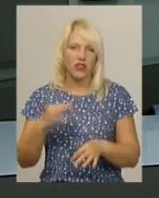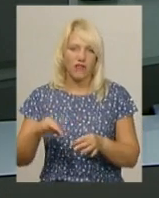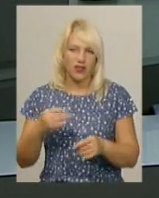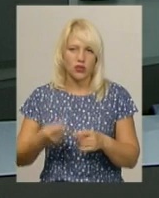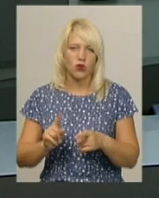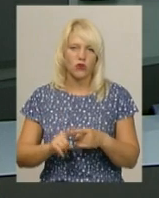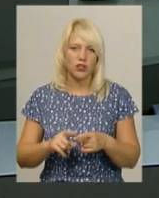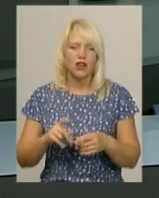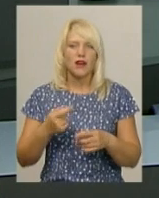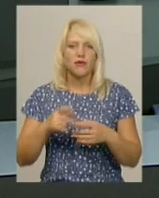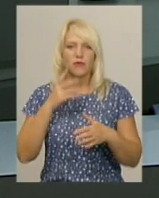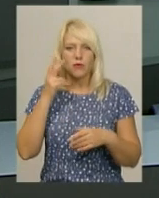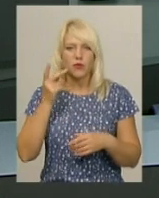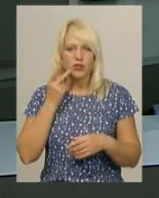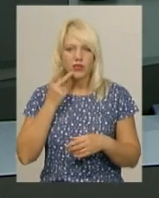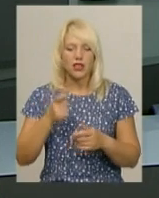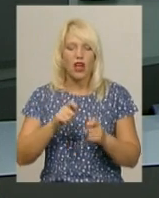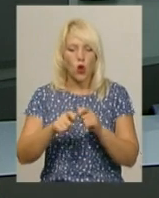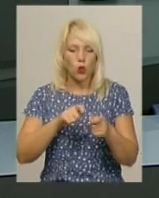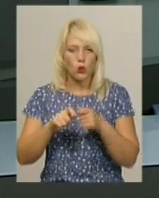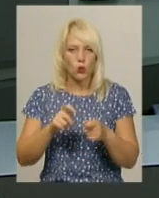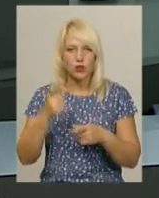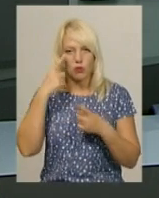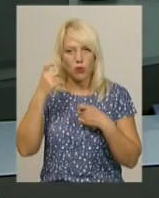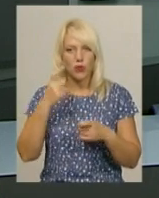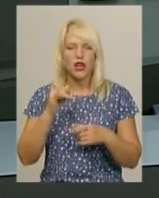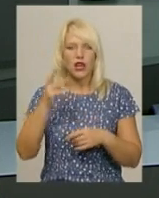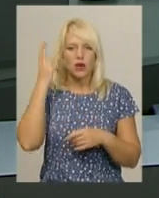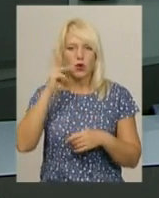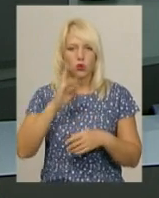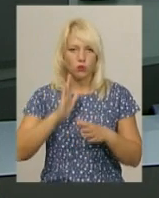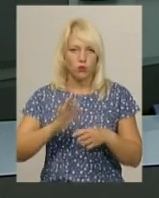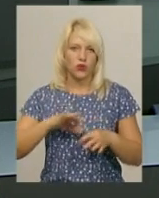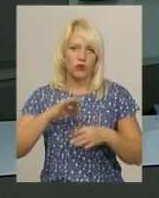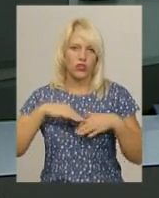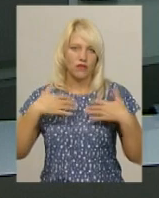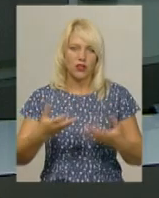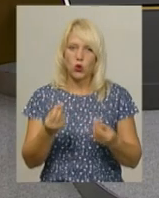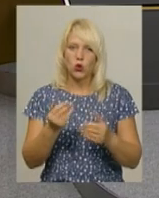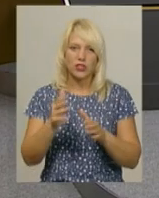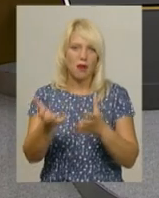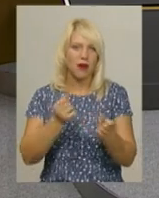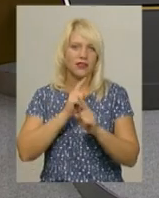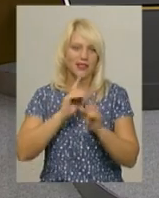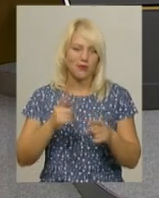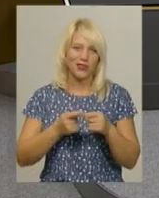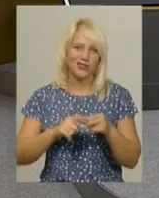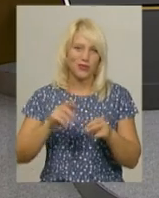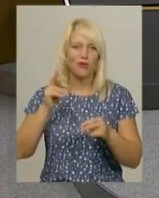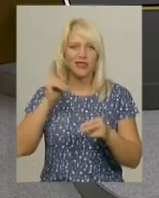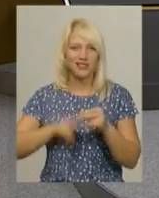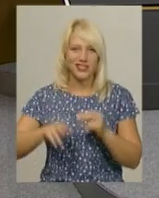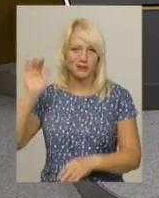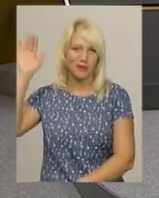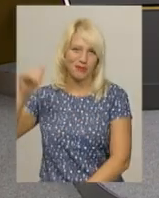каже, кондуктори про акцію попереджені із хмельничан у народному одязі грошей не братимуть. На цьому наш випуск завершено. До